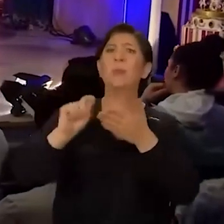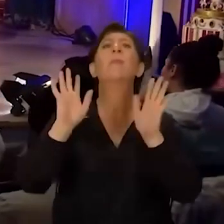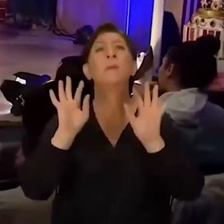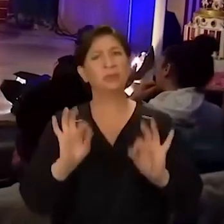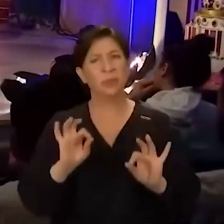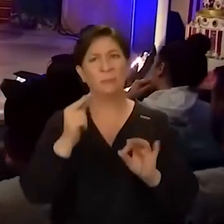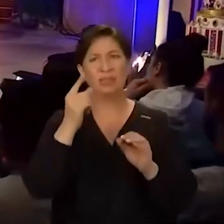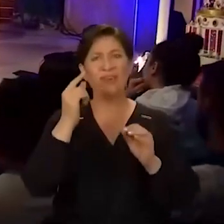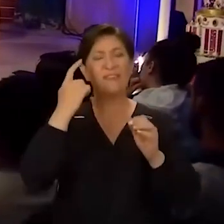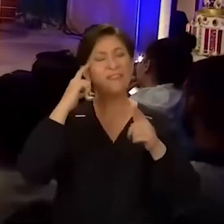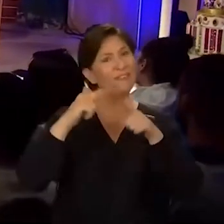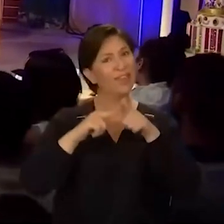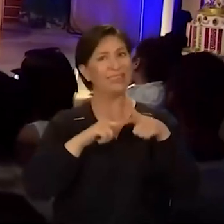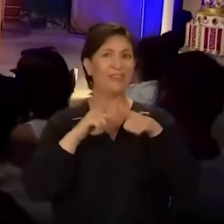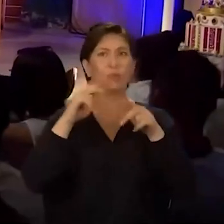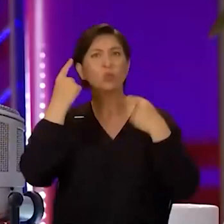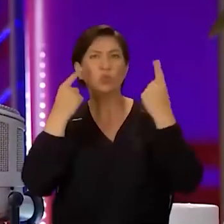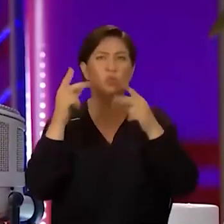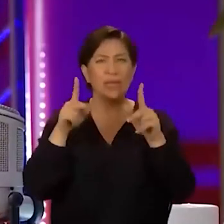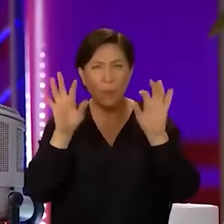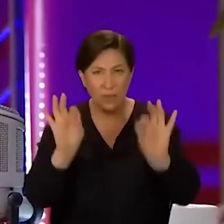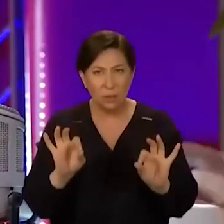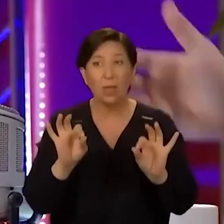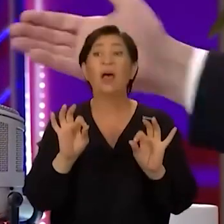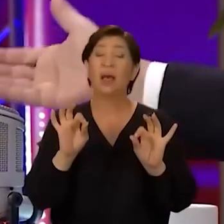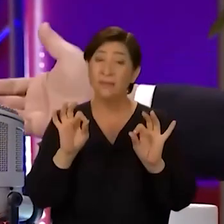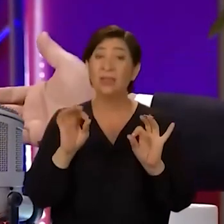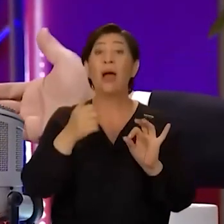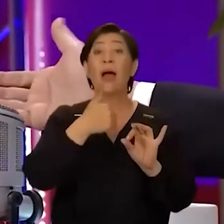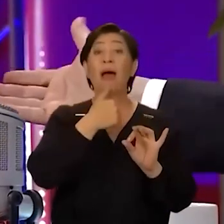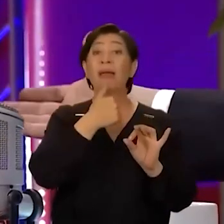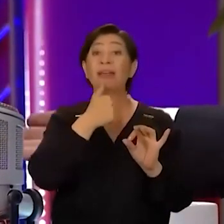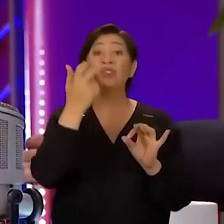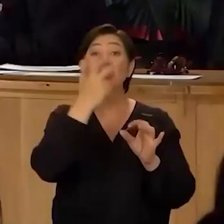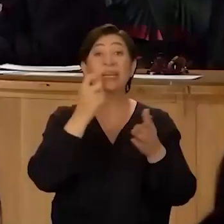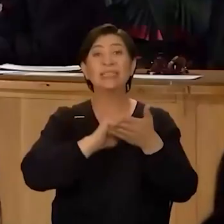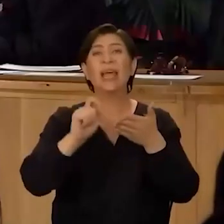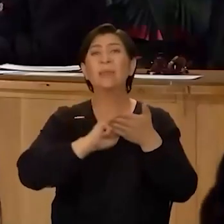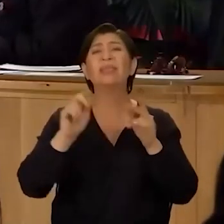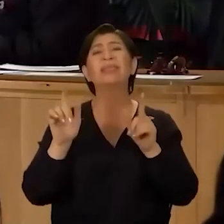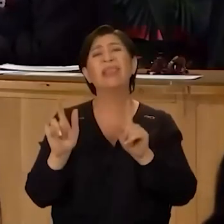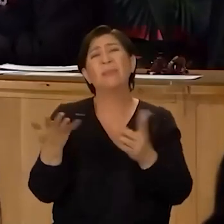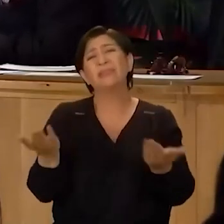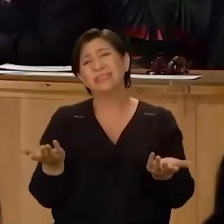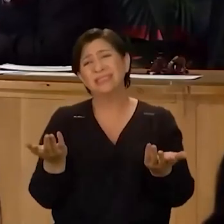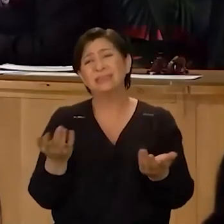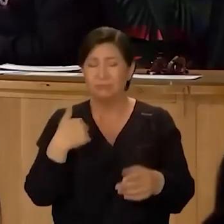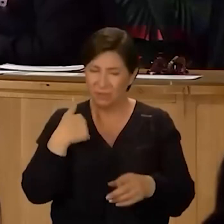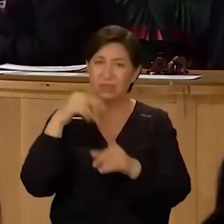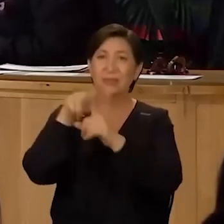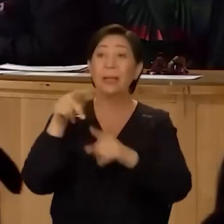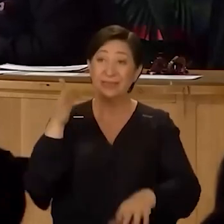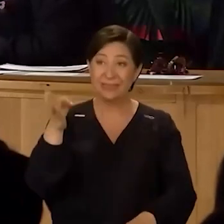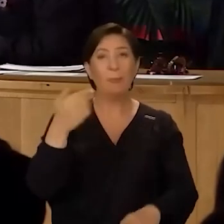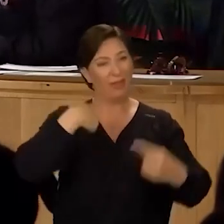daha felsefi olmaya başladı şarkılar galiba. Bence öyle olması. Erkekler zaten şarkı yazmaya değmez aslında. Bence de. Beni